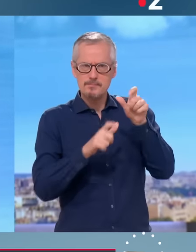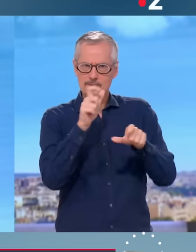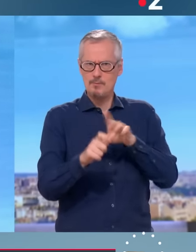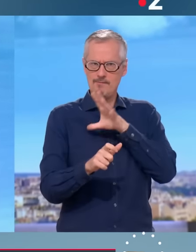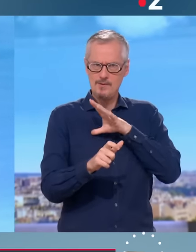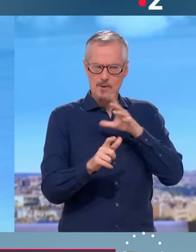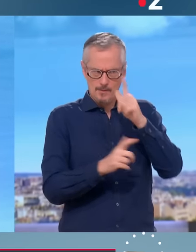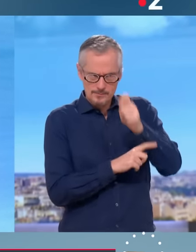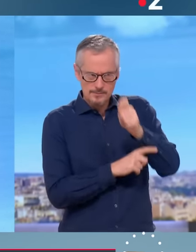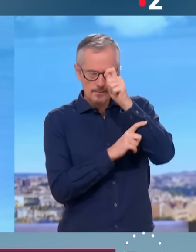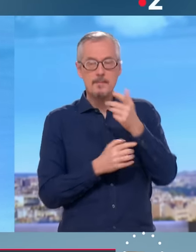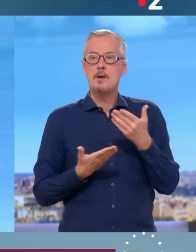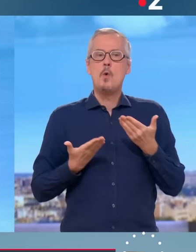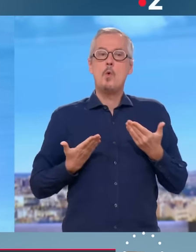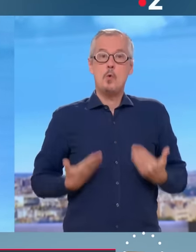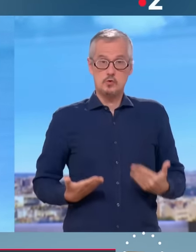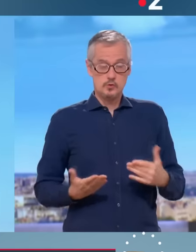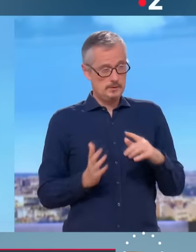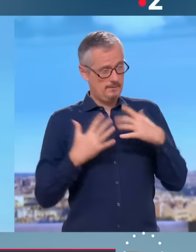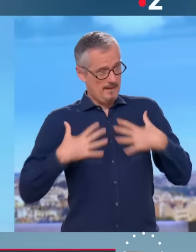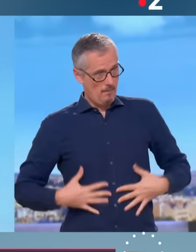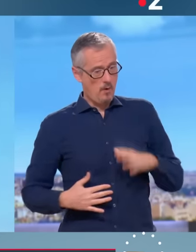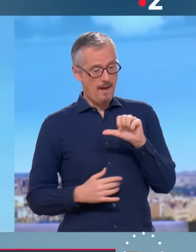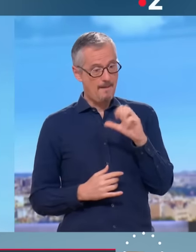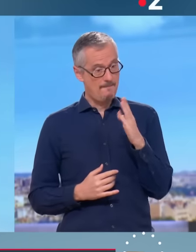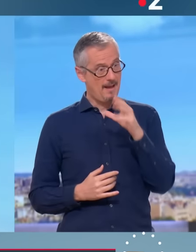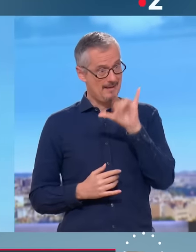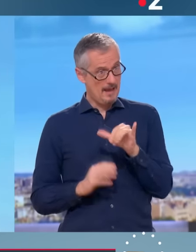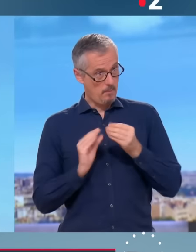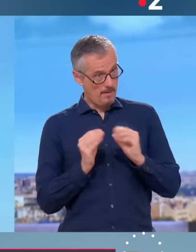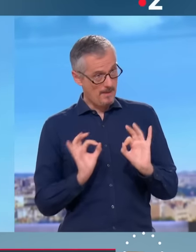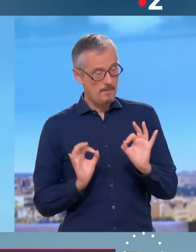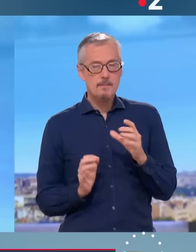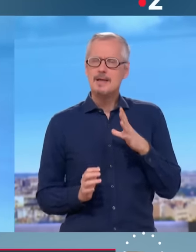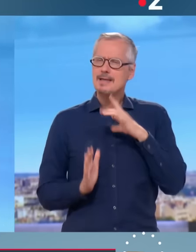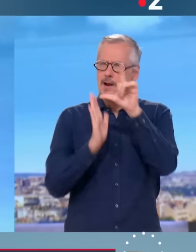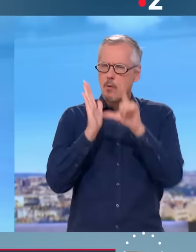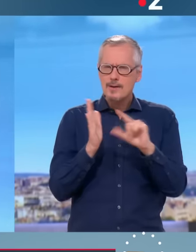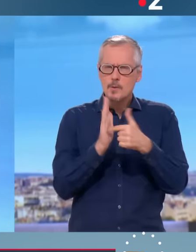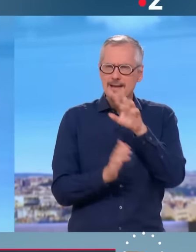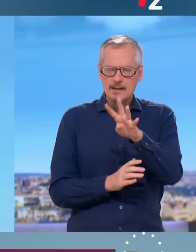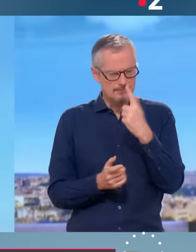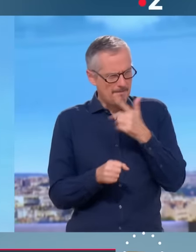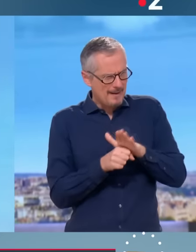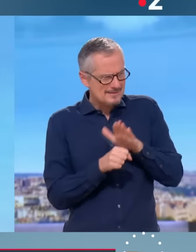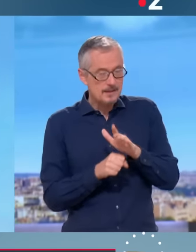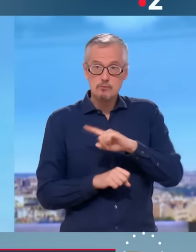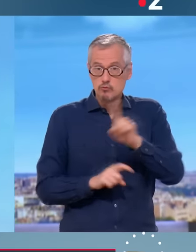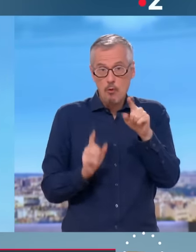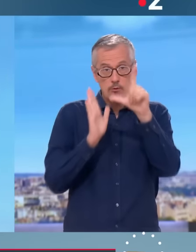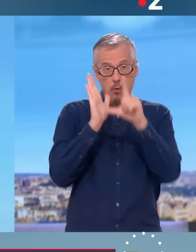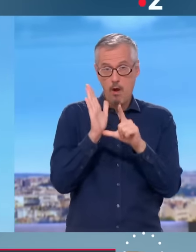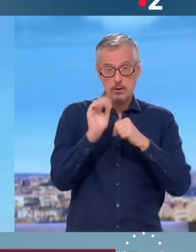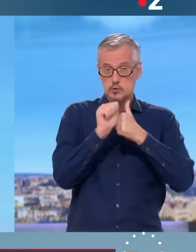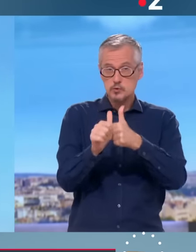baïa n'est pas un problème aujourd'hui. Il y a une loi pour cela, la loi de 2004. Il ne suffit pas visiblement. Mais si, il suffit de l'appliquer correctement